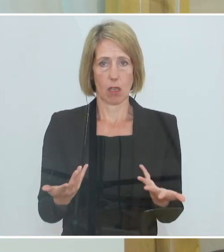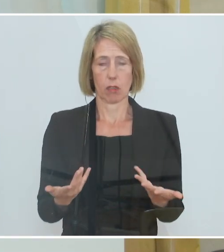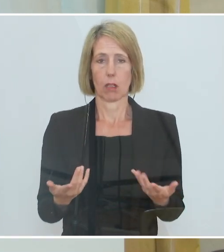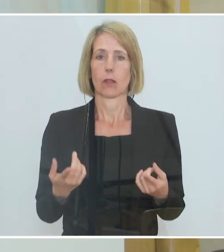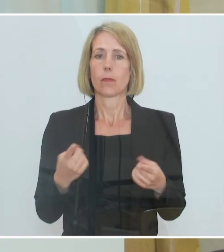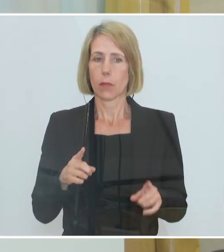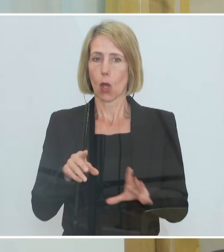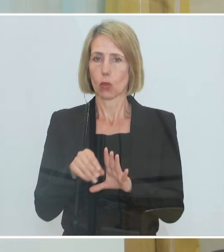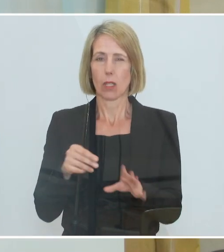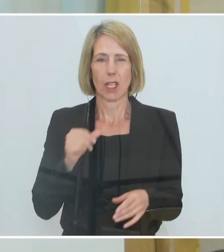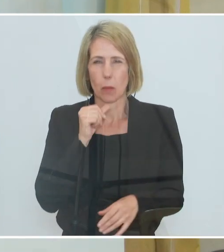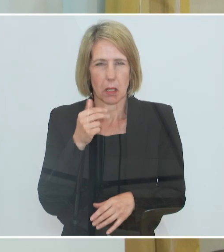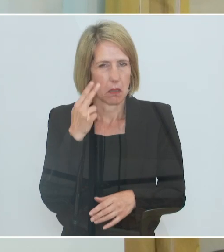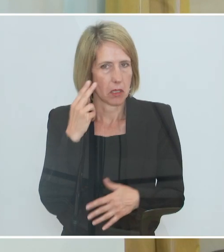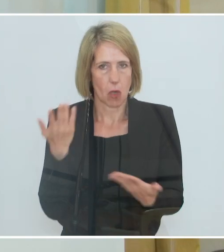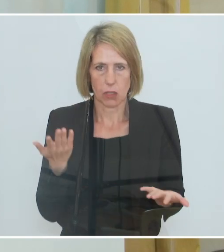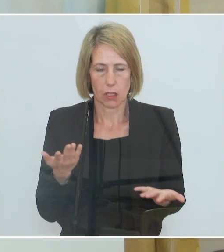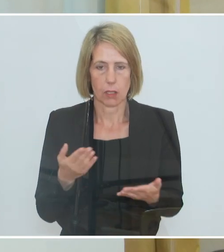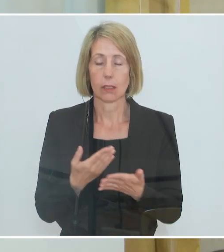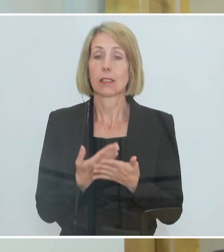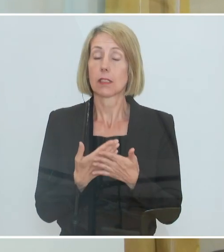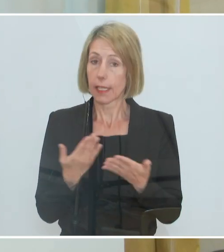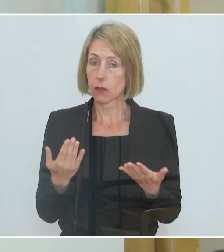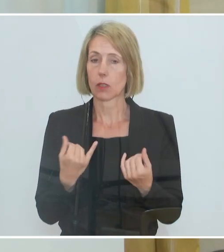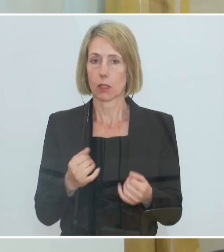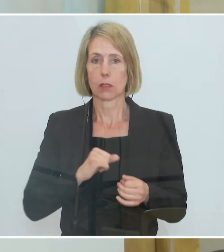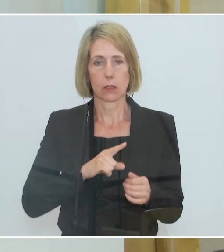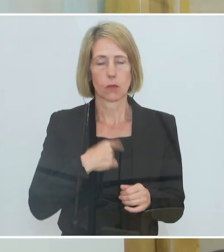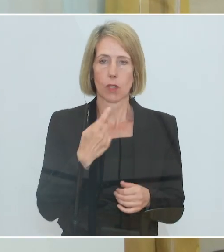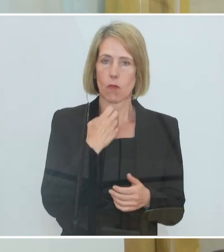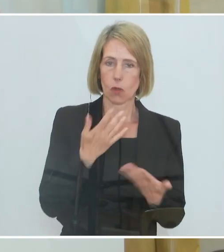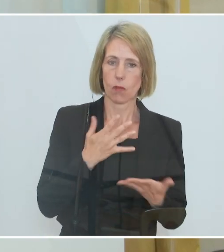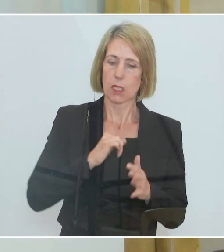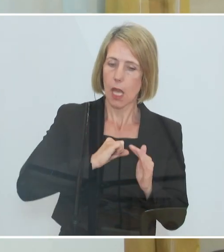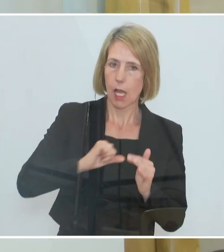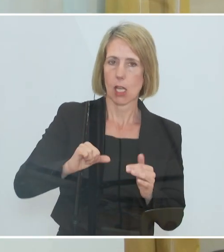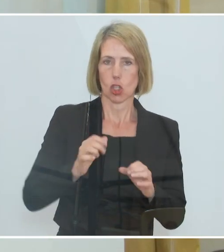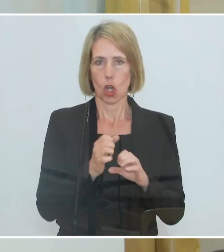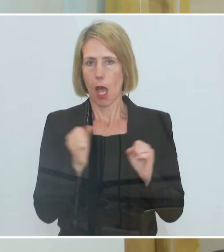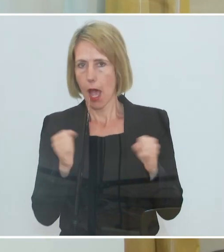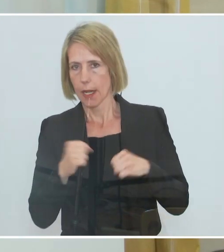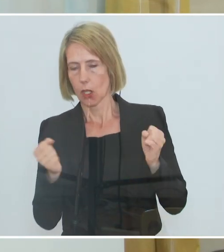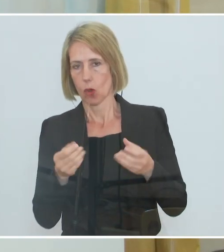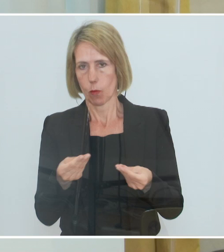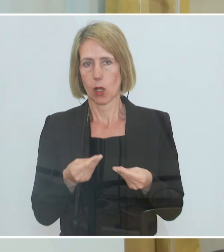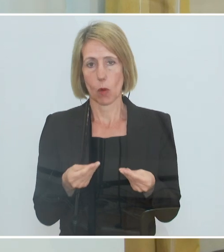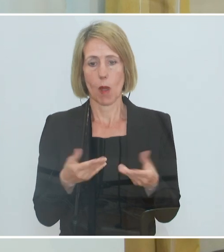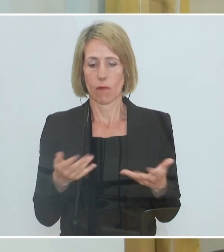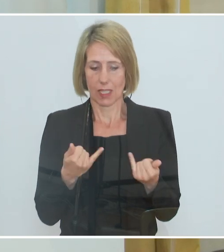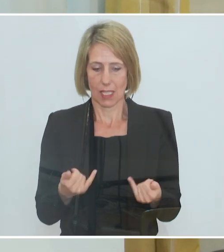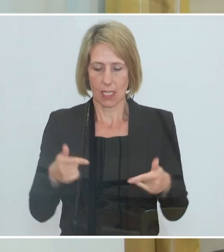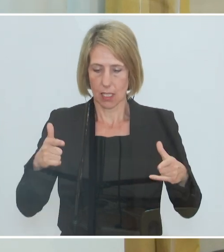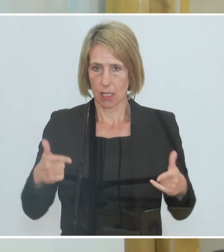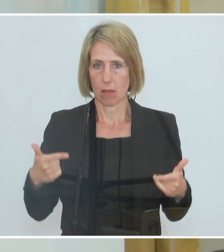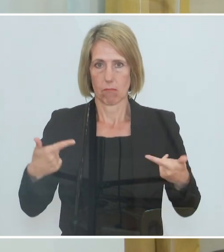war es uns und war es auch mir wichtig, dass wir möglichst rasch zu einer Einigung kommen. Ich glaube, das, was jetzt am Tisch liegt, ist eine gute Einigung.